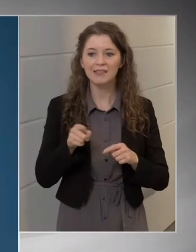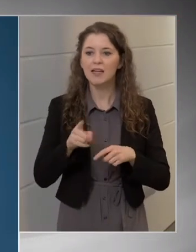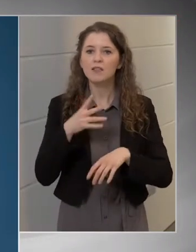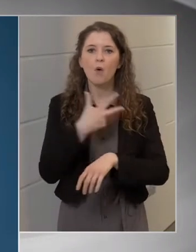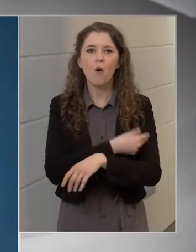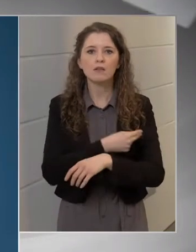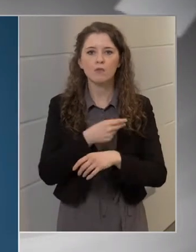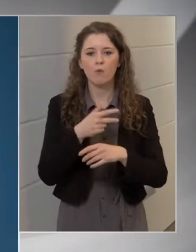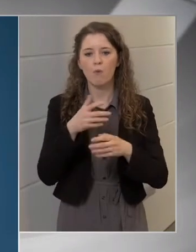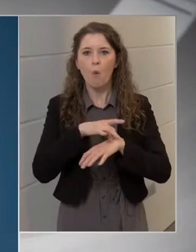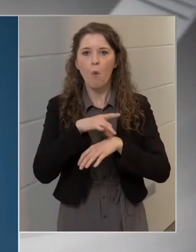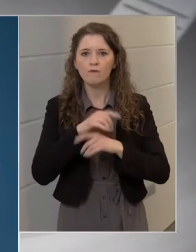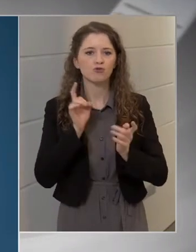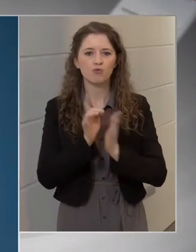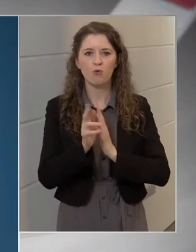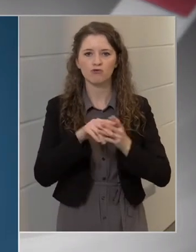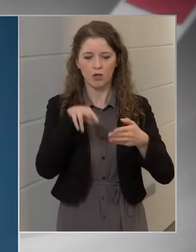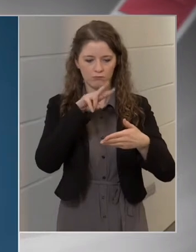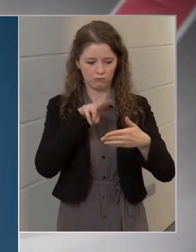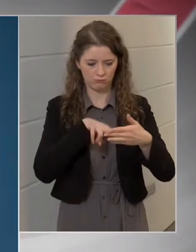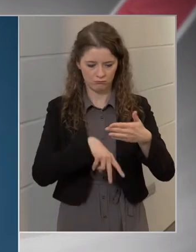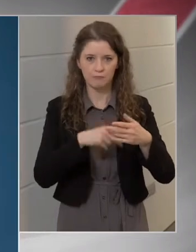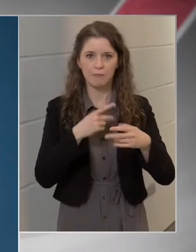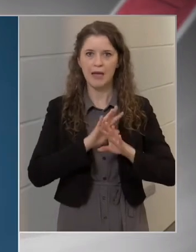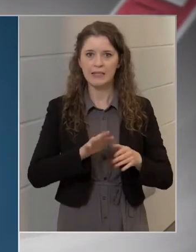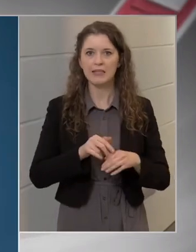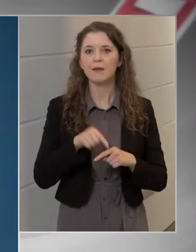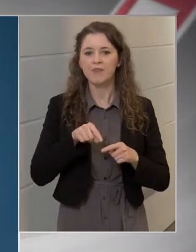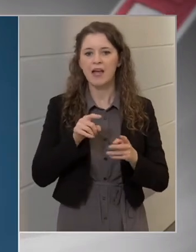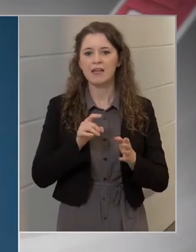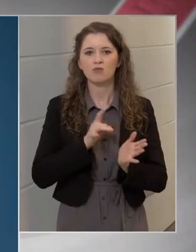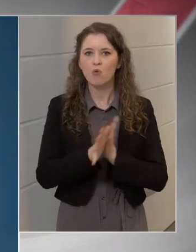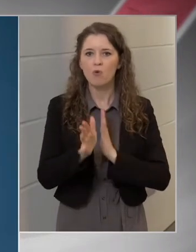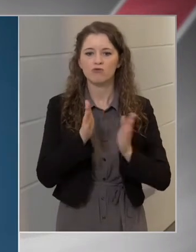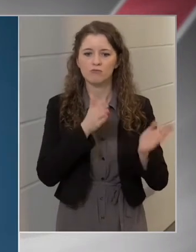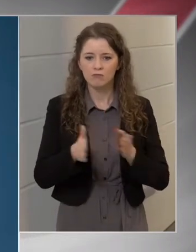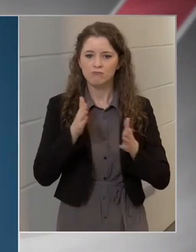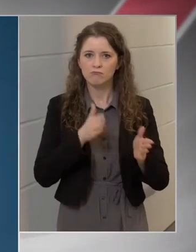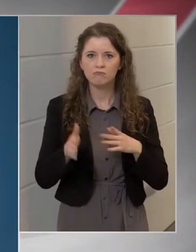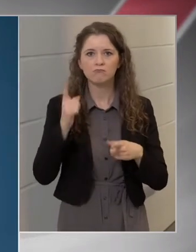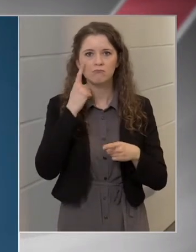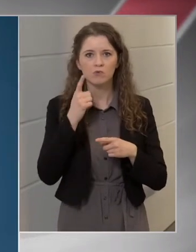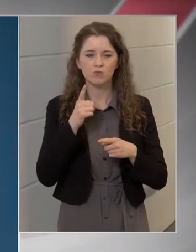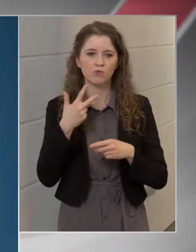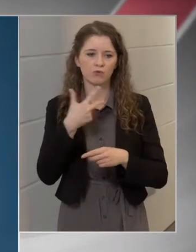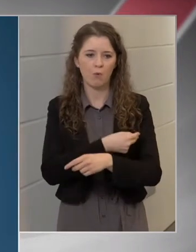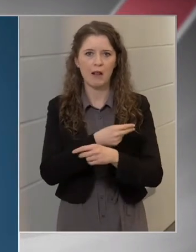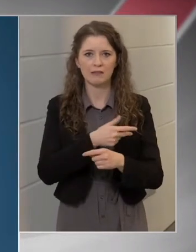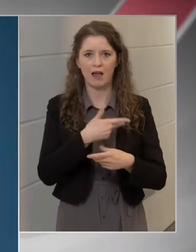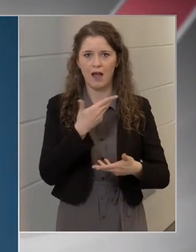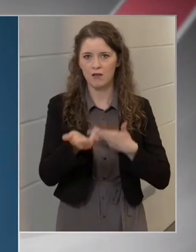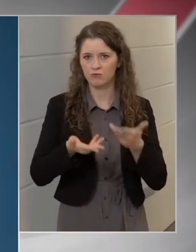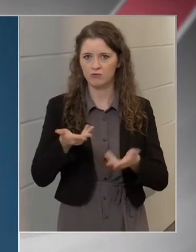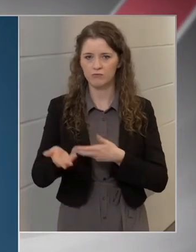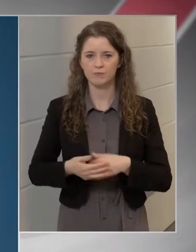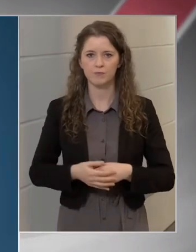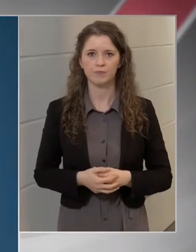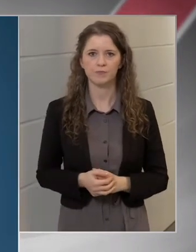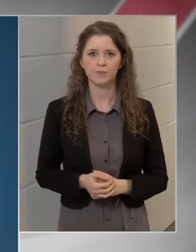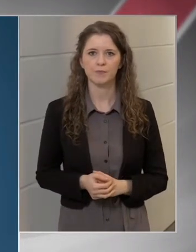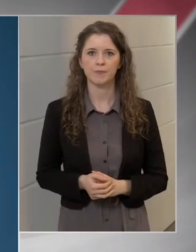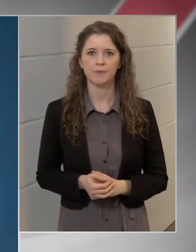gyorsan végig tudja futni, és így sokkal ütemesebben tud zajlani a védőoltás beadása.